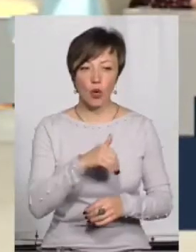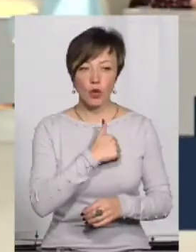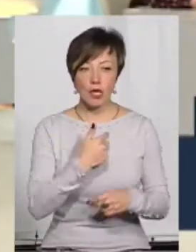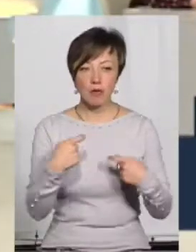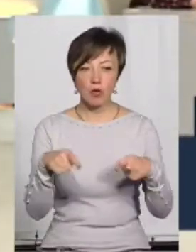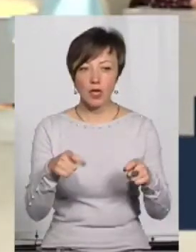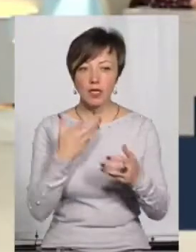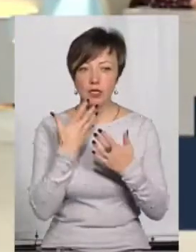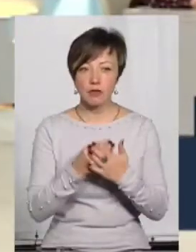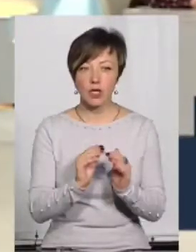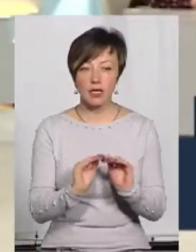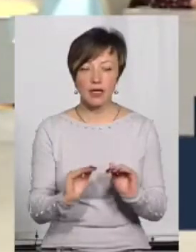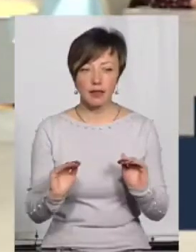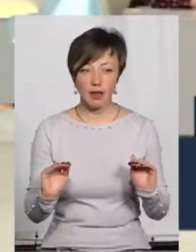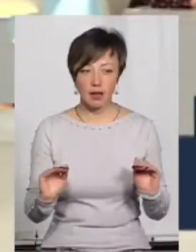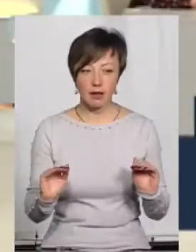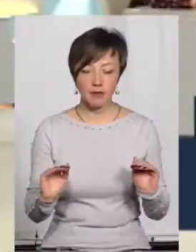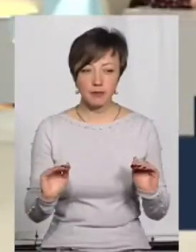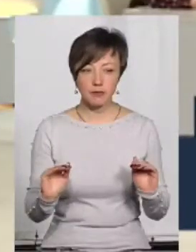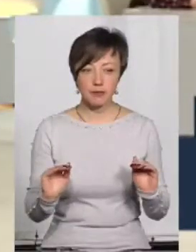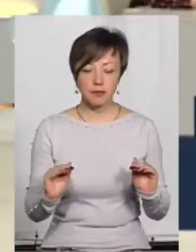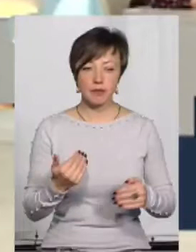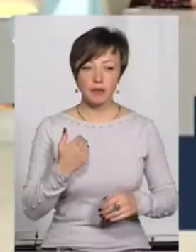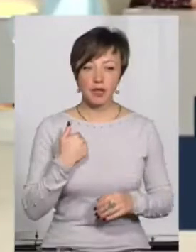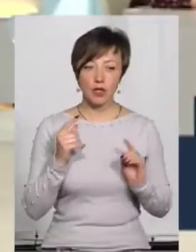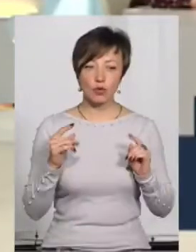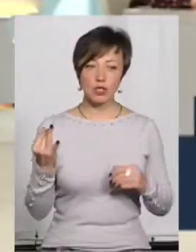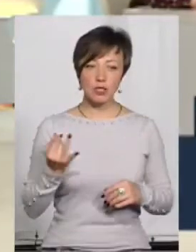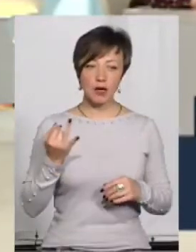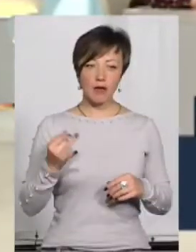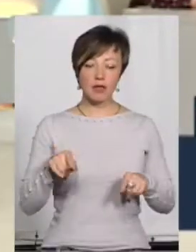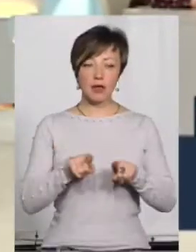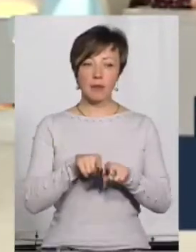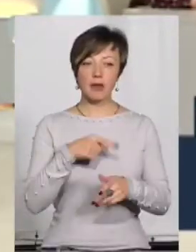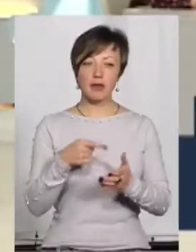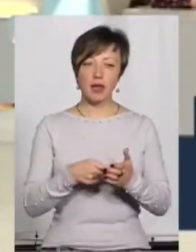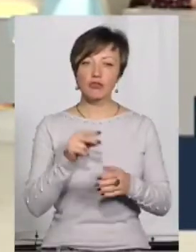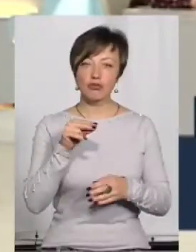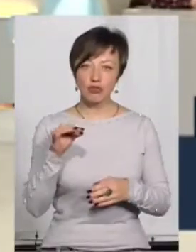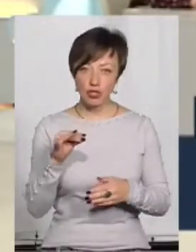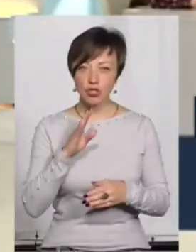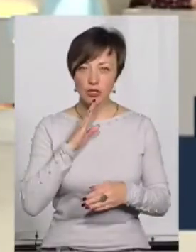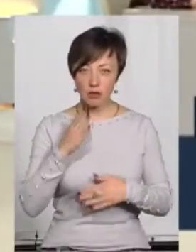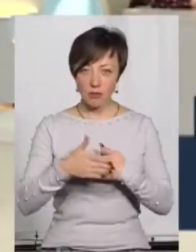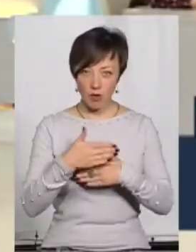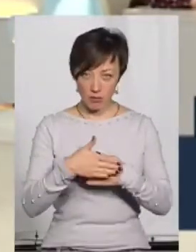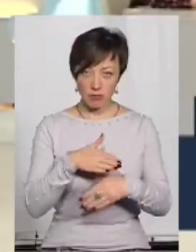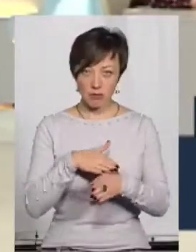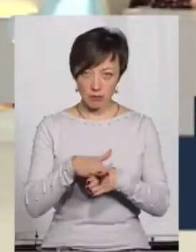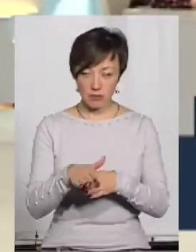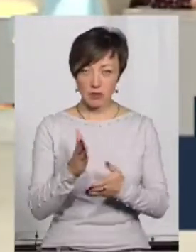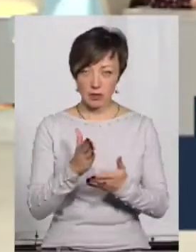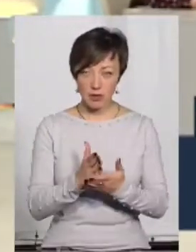продати своїх дітей. От мене дуже цікаве таке питання. Чи понесли отакі жінки покарання?